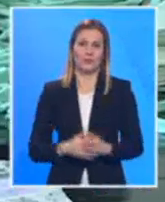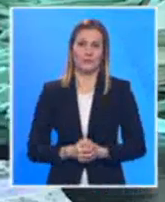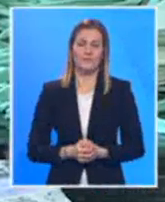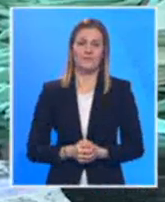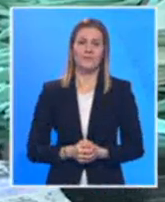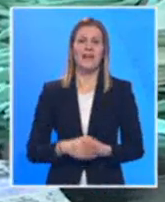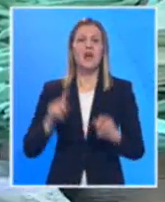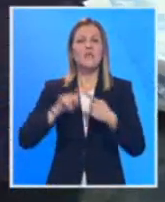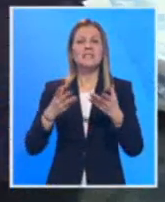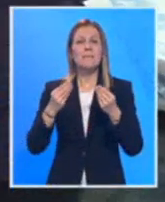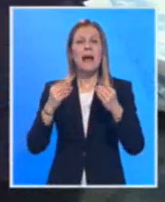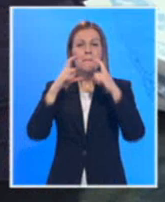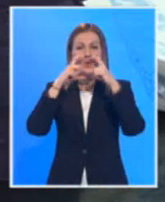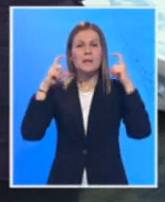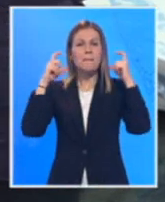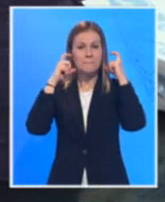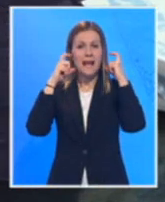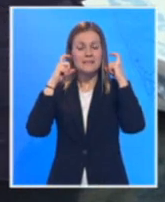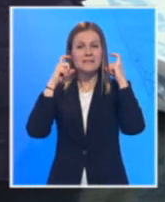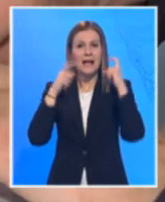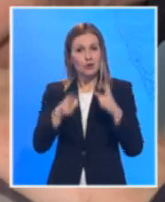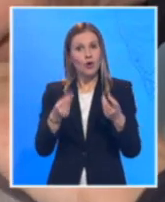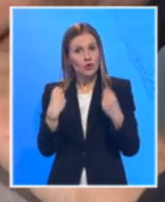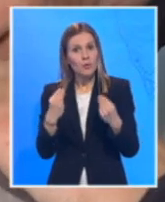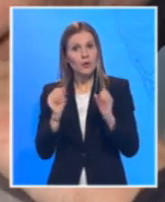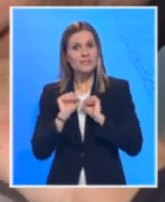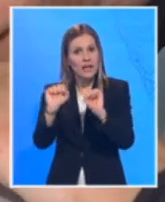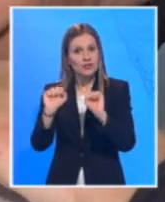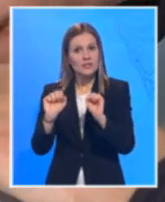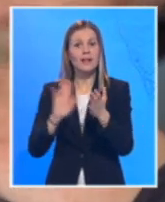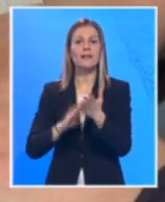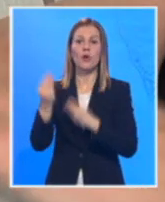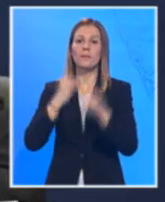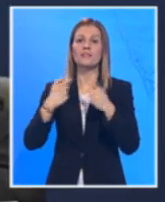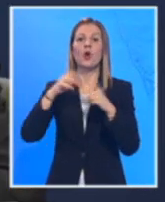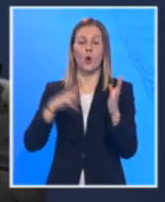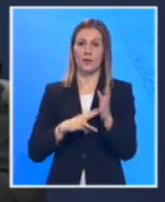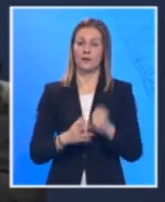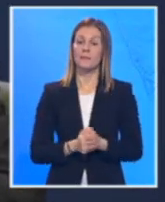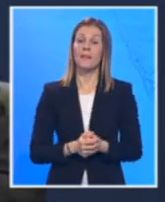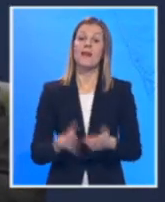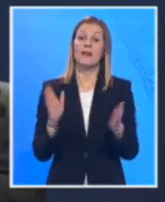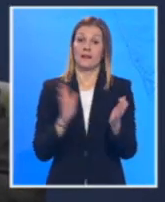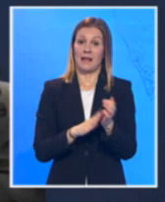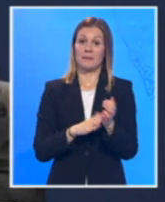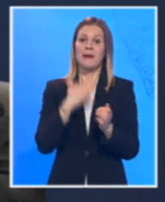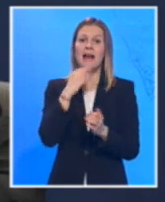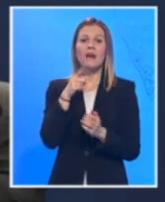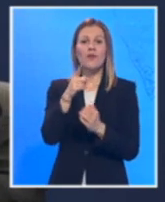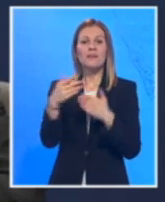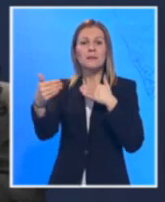efikasne pamučne maske na jednostavan način obejasnio je epidemija Lokon. Jedna je stvar kada vi imate bliski